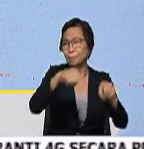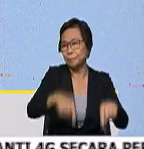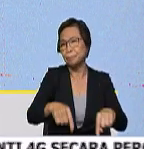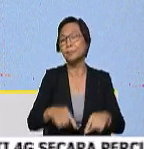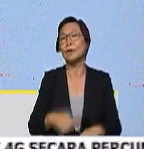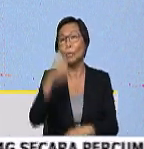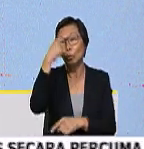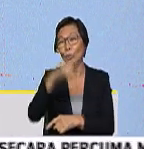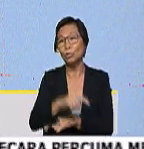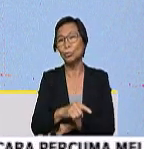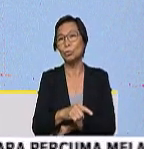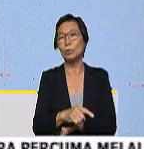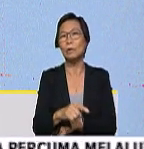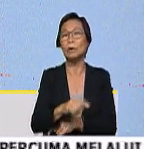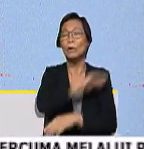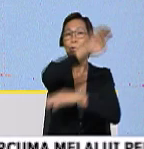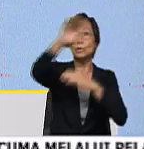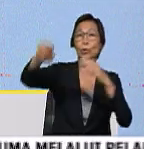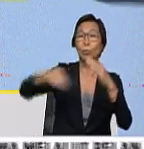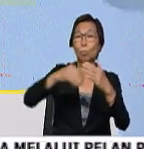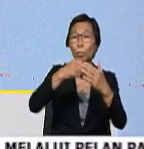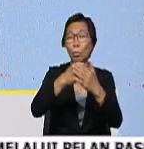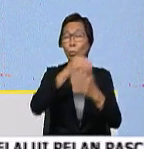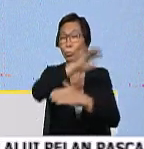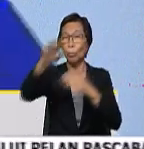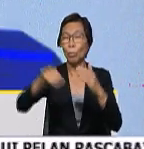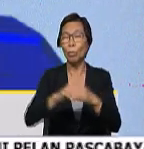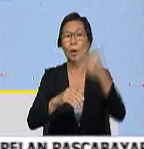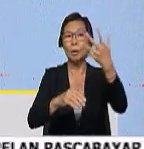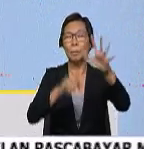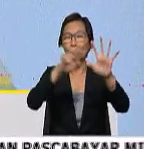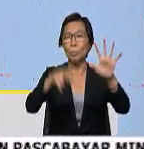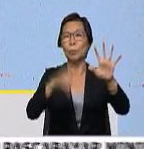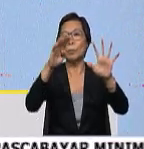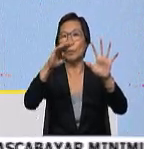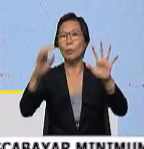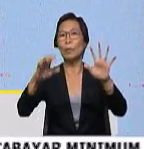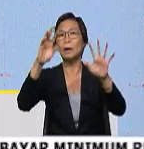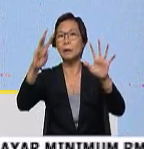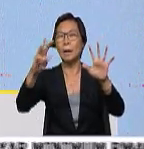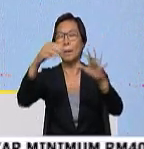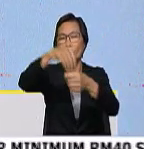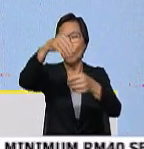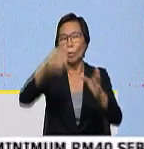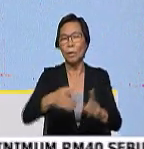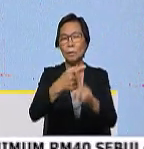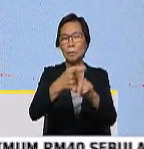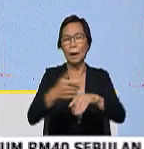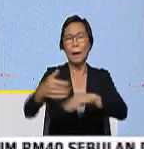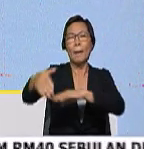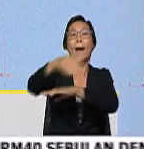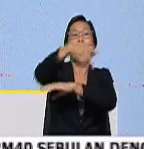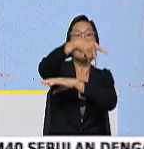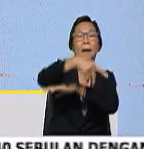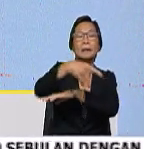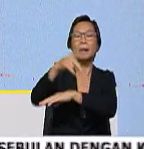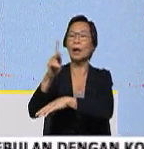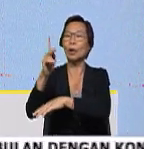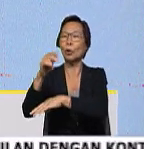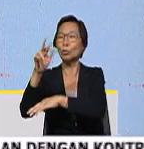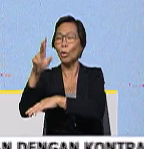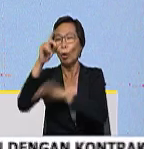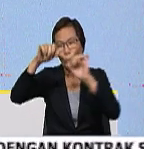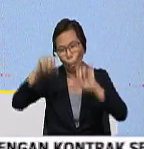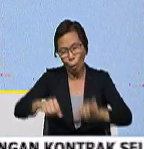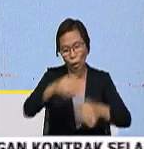dan untuk pertanian juga secara keserohannya selamai 15,469 pengundi dari kawasan Dulu Pantai Kundo layak untuk